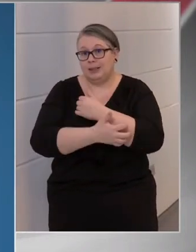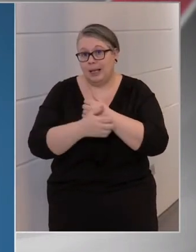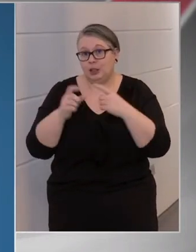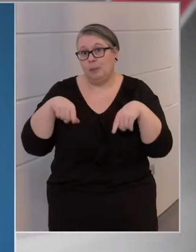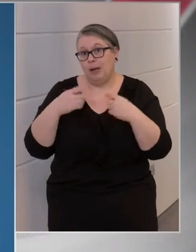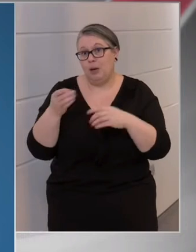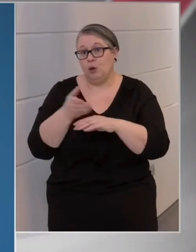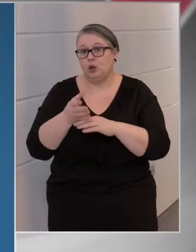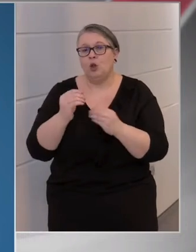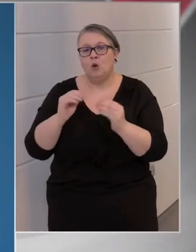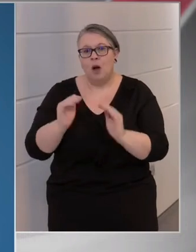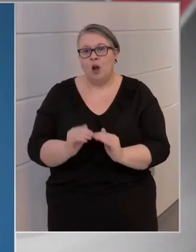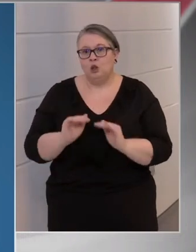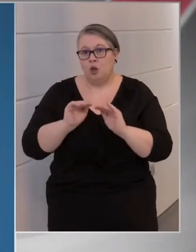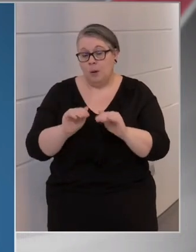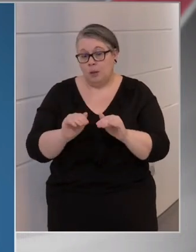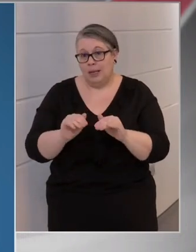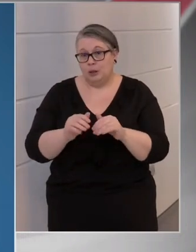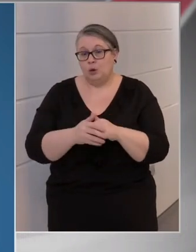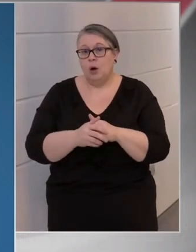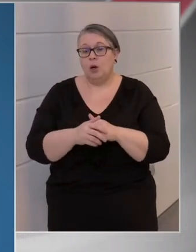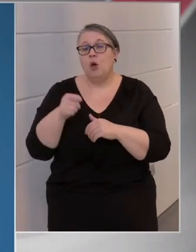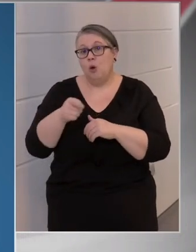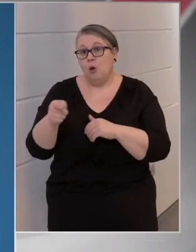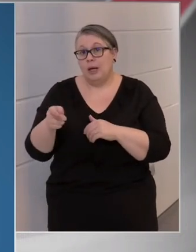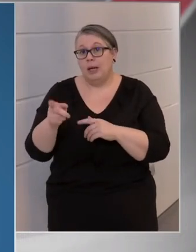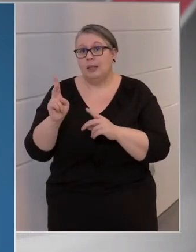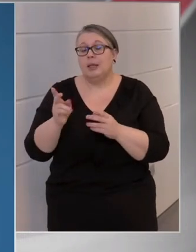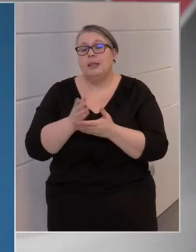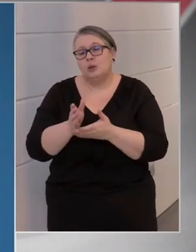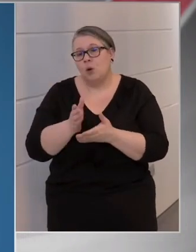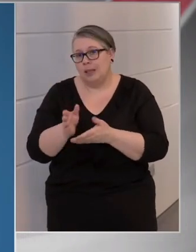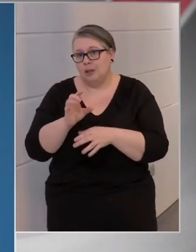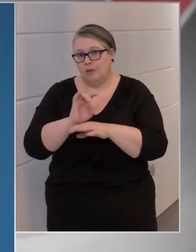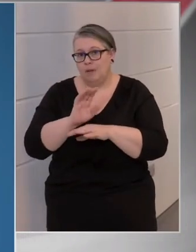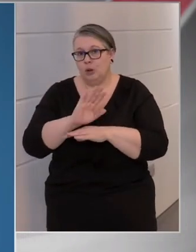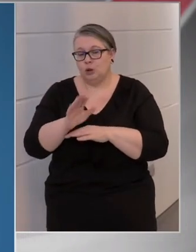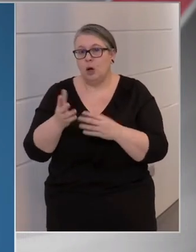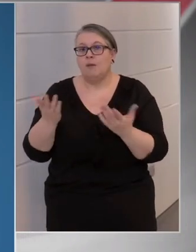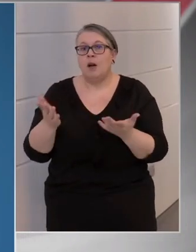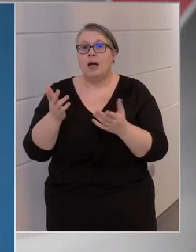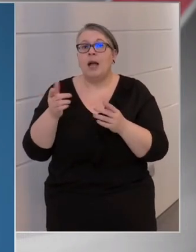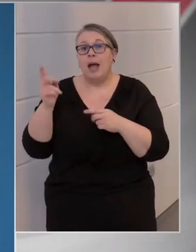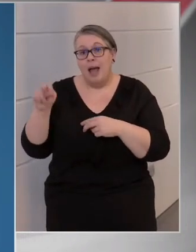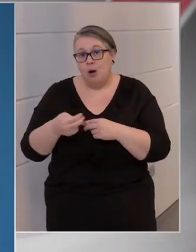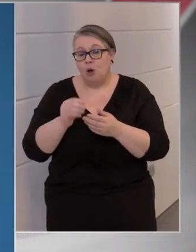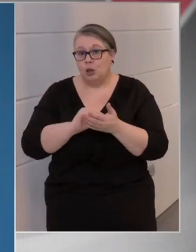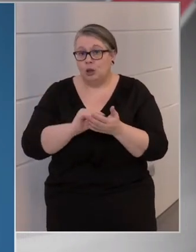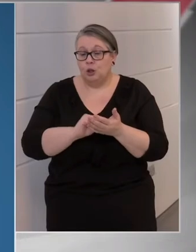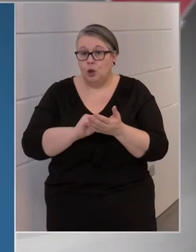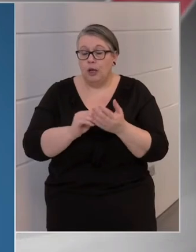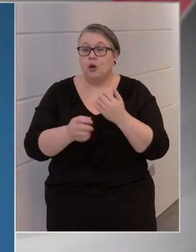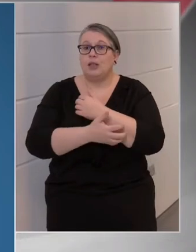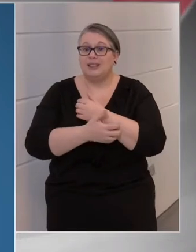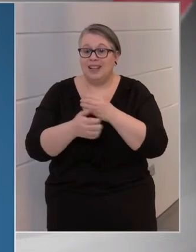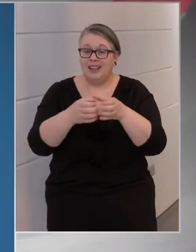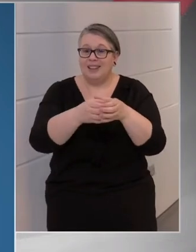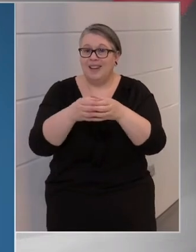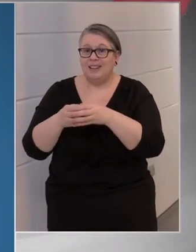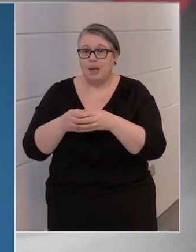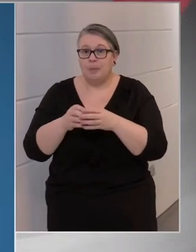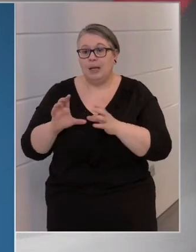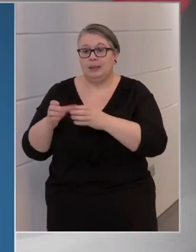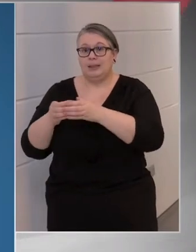jóval alacsonyabb hatásfokúak lesznek, őket kiszolgáltatva a vírusnak. Vannak-e adataik arról, hogy a szegény negyedekben,